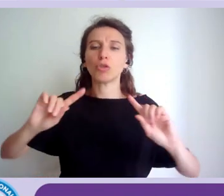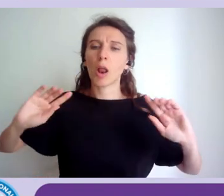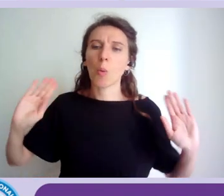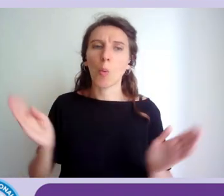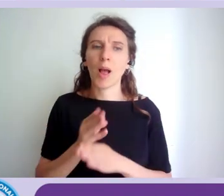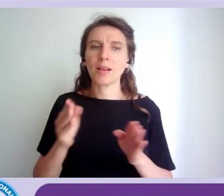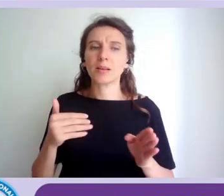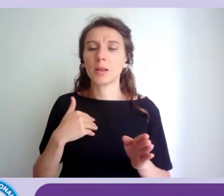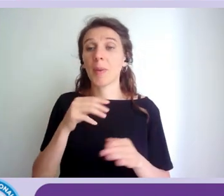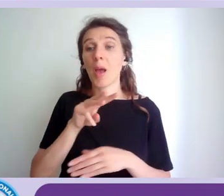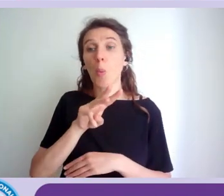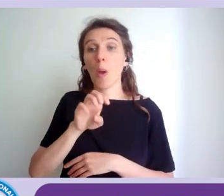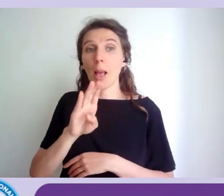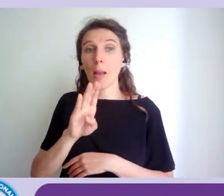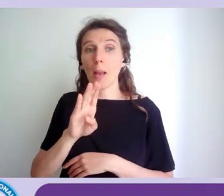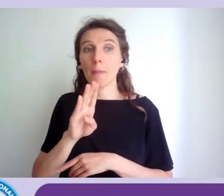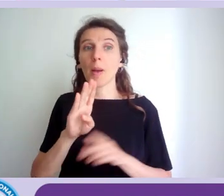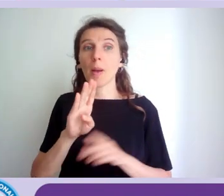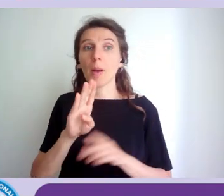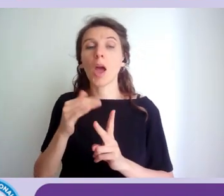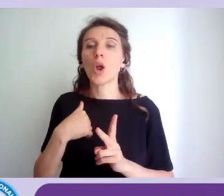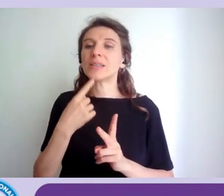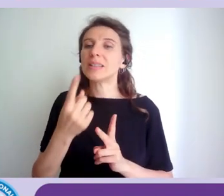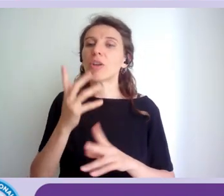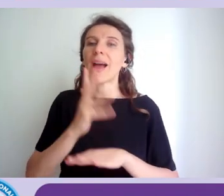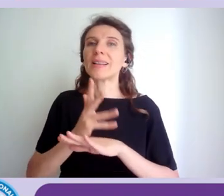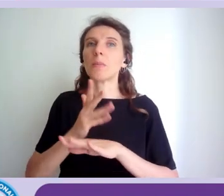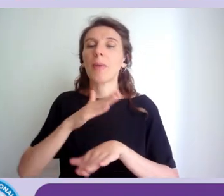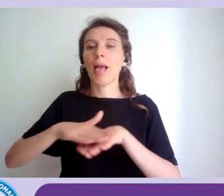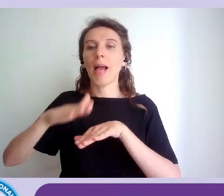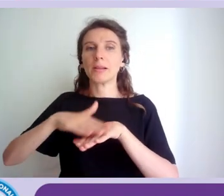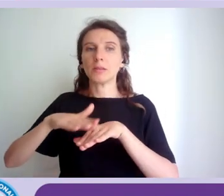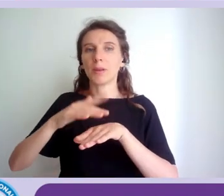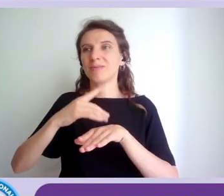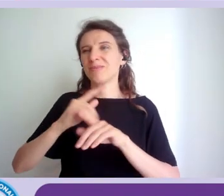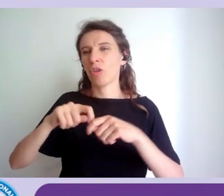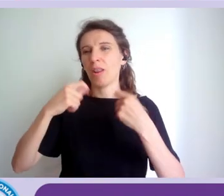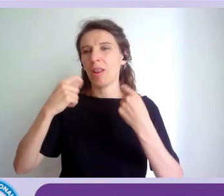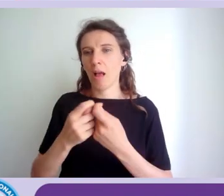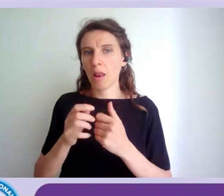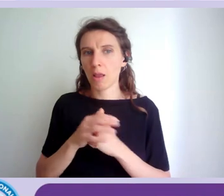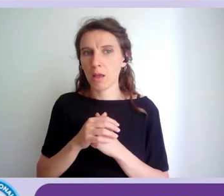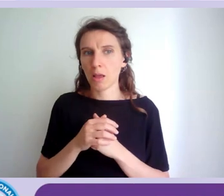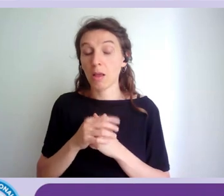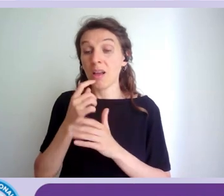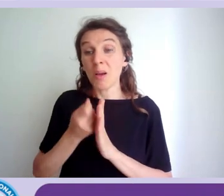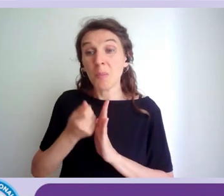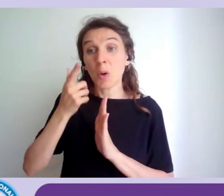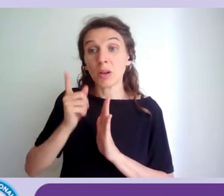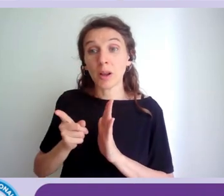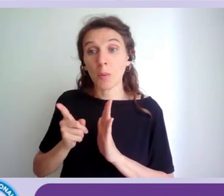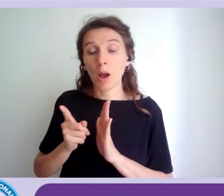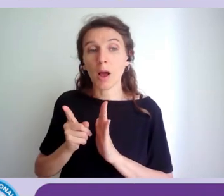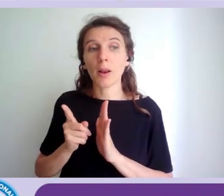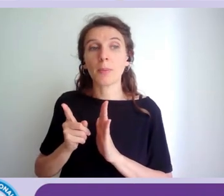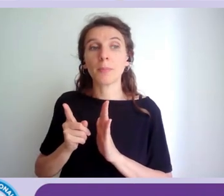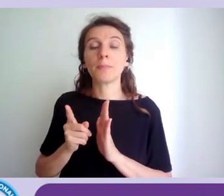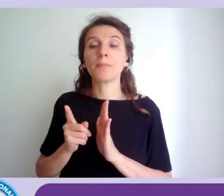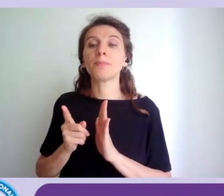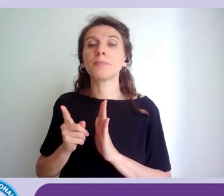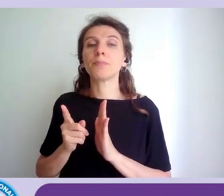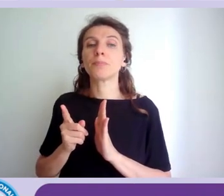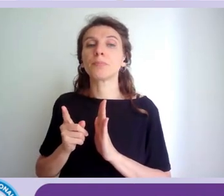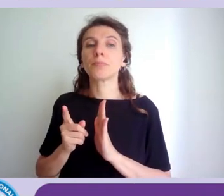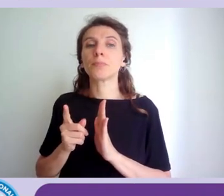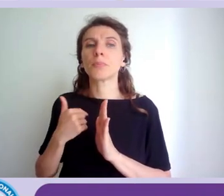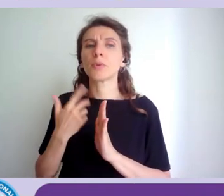da web spesso viene poi definito accessibility expert in generale e la cosa importante è che supporta come lo dice